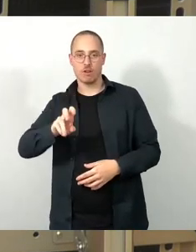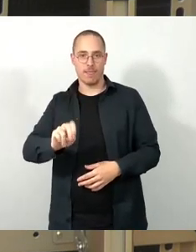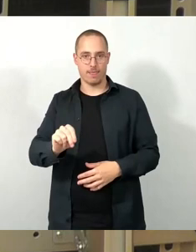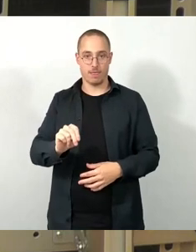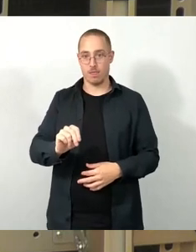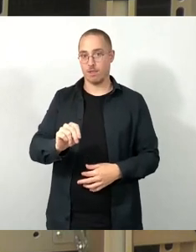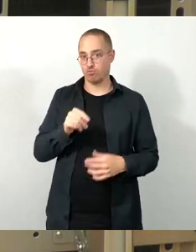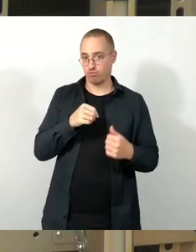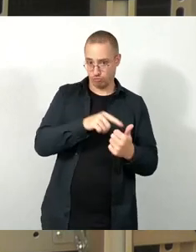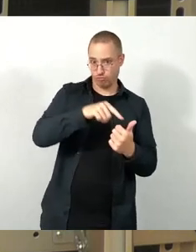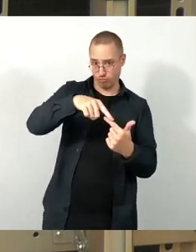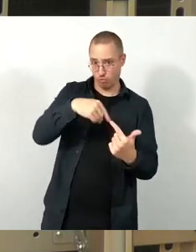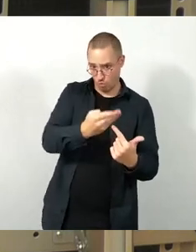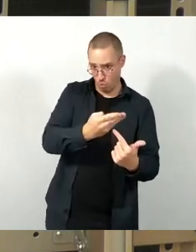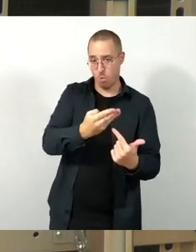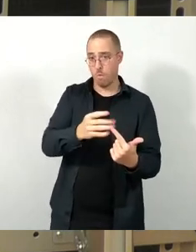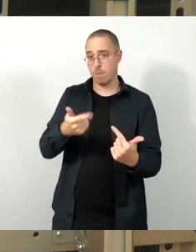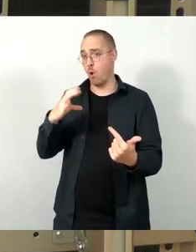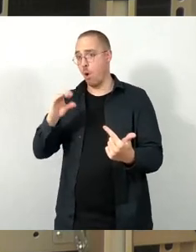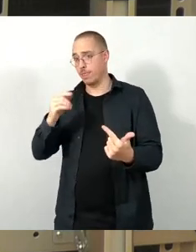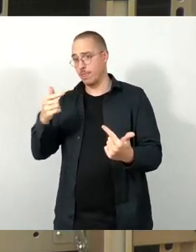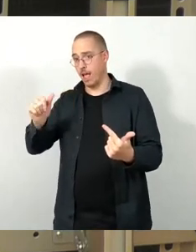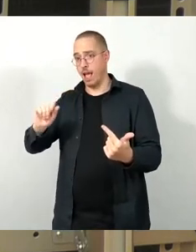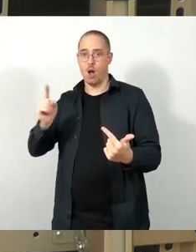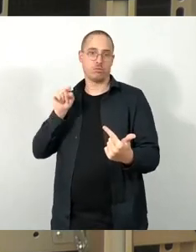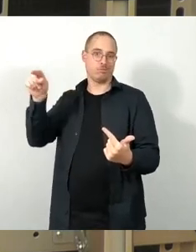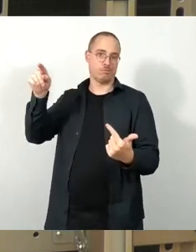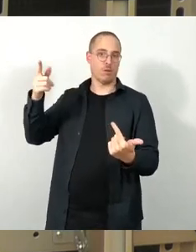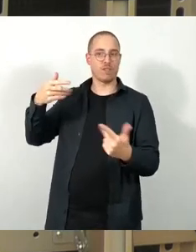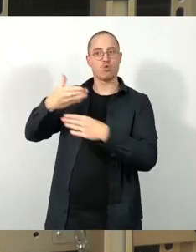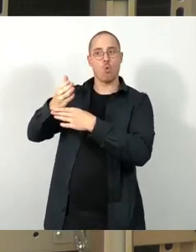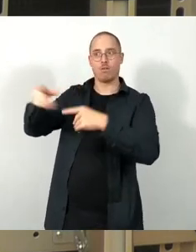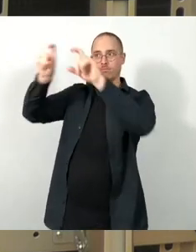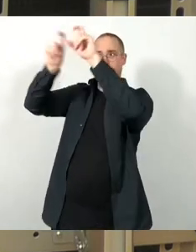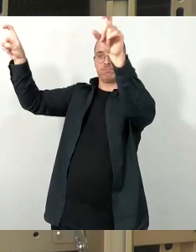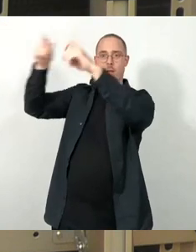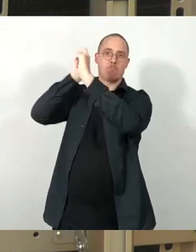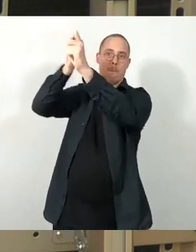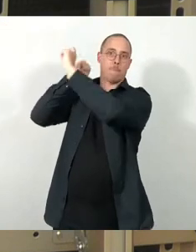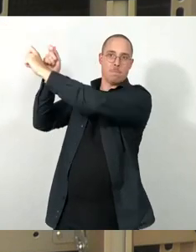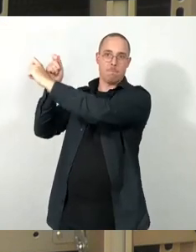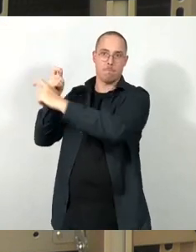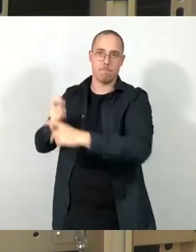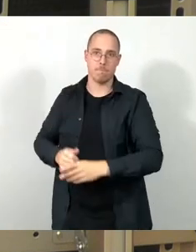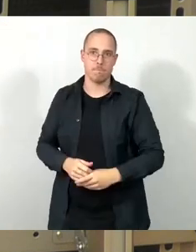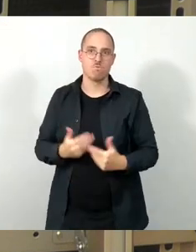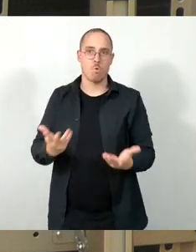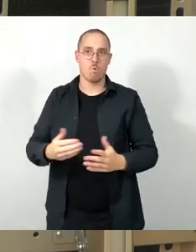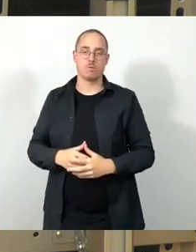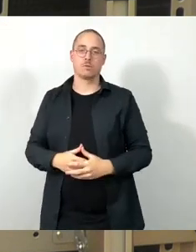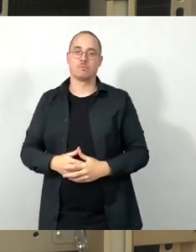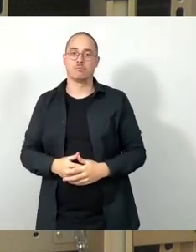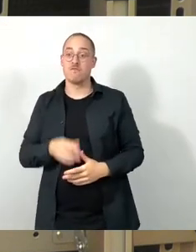der Kulturnachbarschaftszentren schreiben, wenn der Antrag der Christdemokraten durchkommt, bzw. falls die CDU die